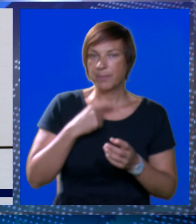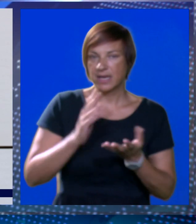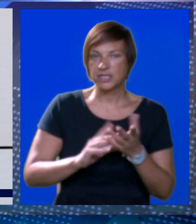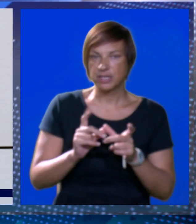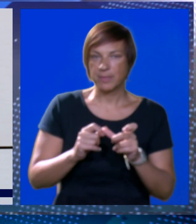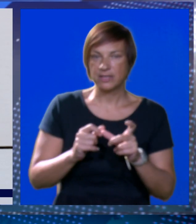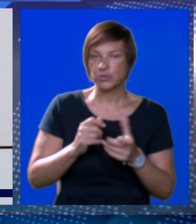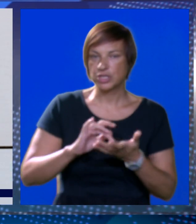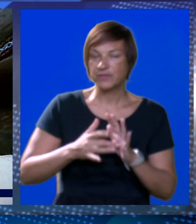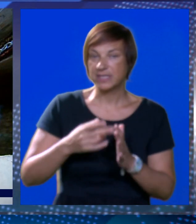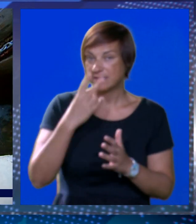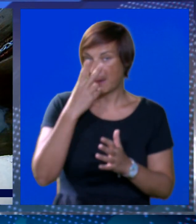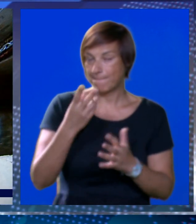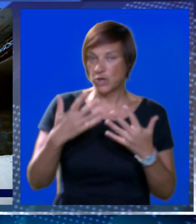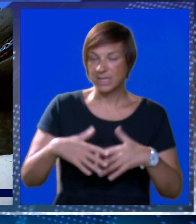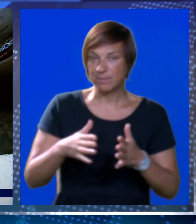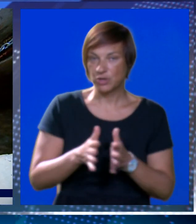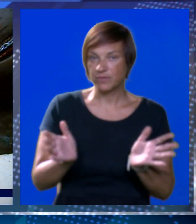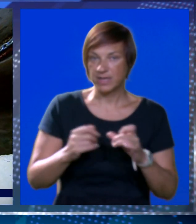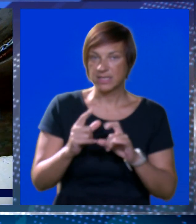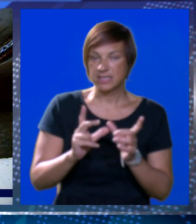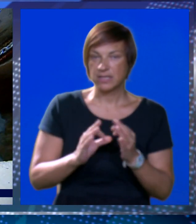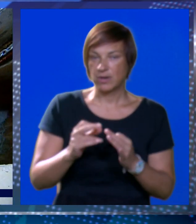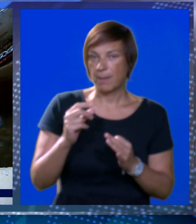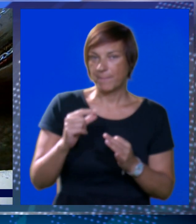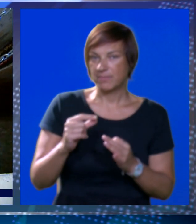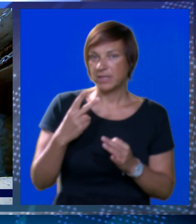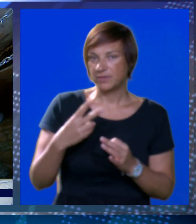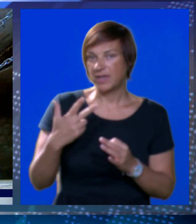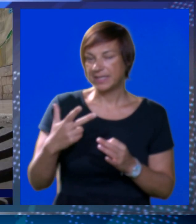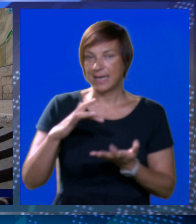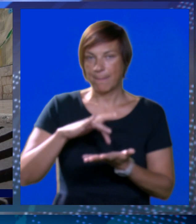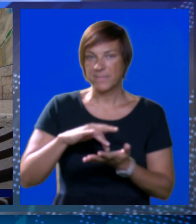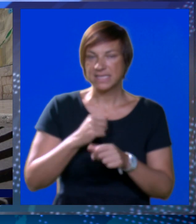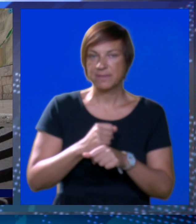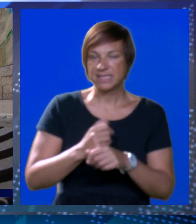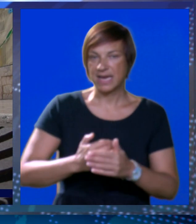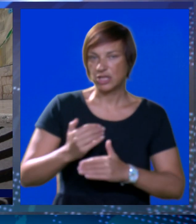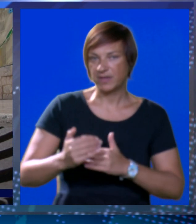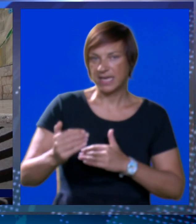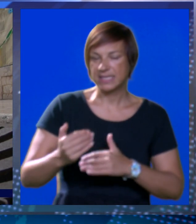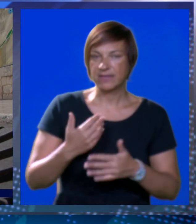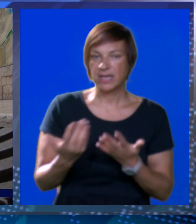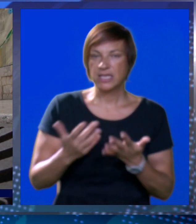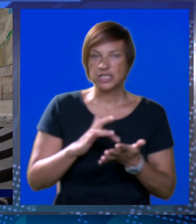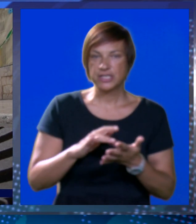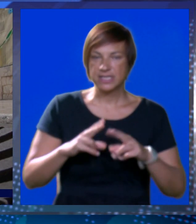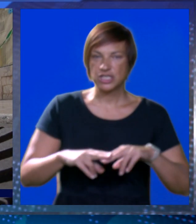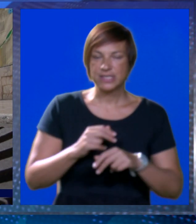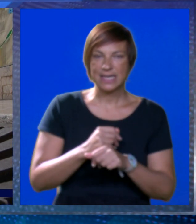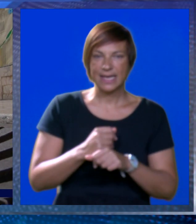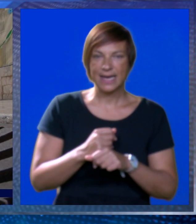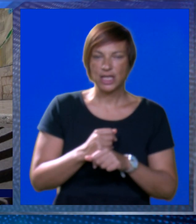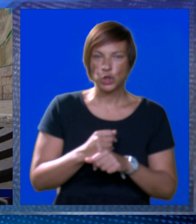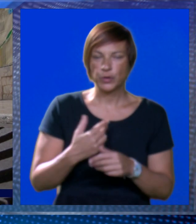ističe Matušić, jest vidjeti svu potrebnu aparaturu i otvaranje straduna na minimalno dva do tri mjesta kako bi se radovi nastavili. Što se tiče